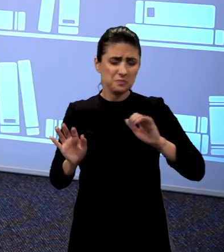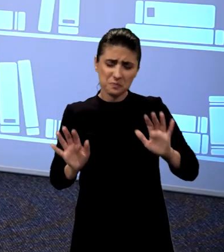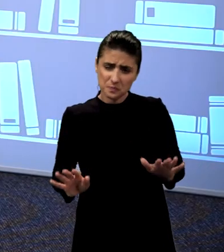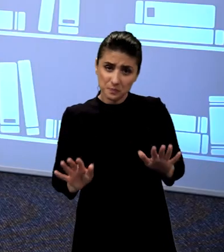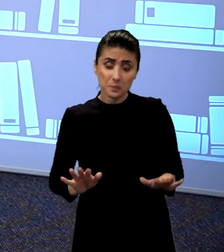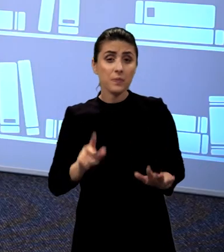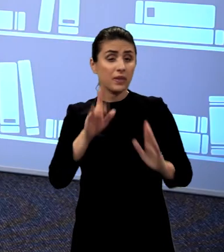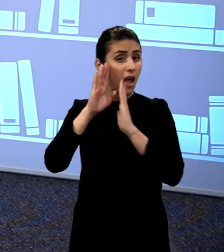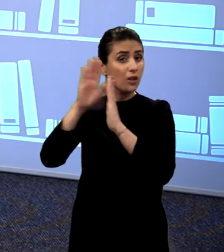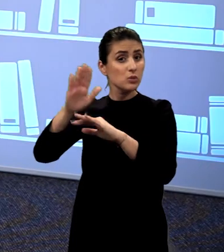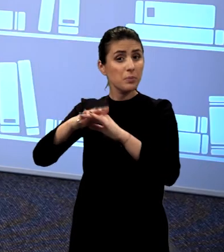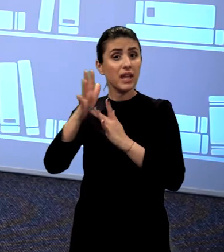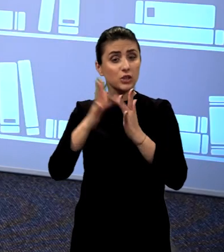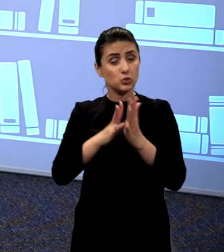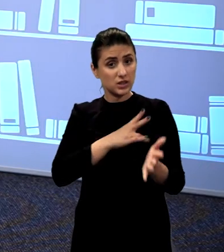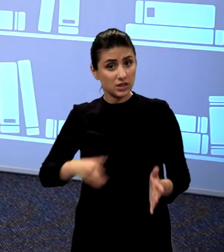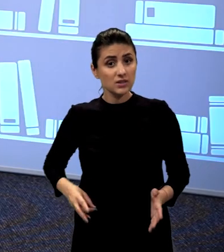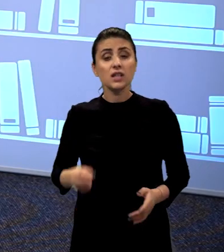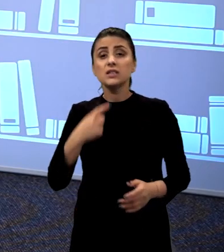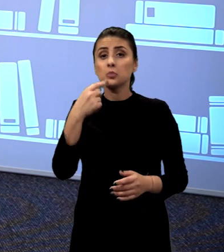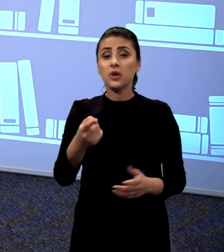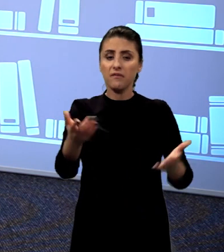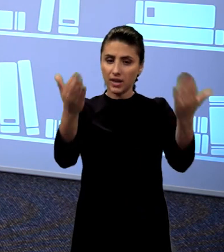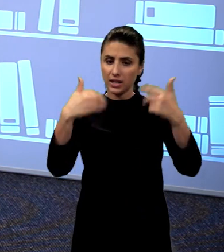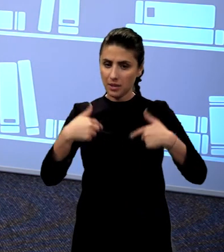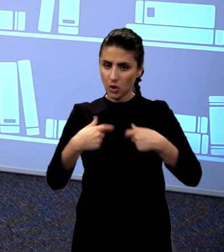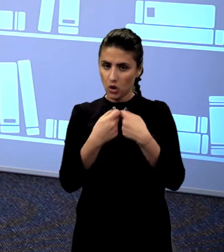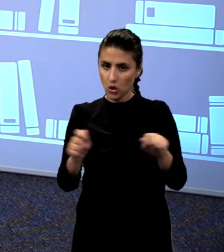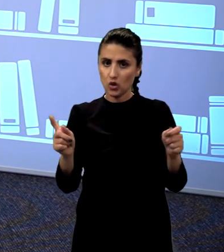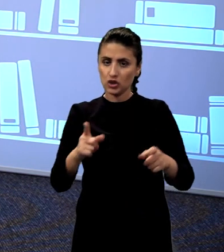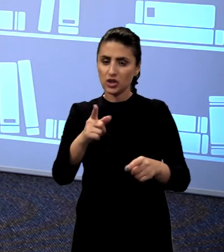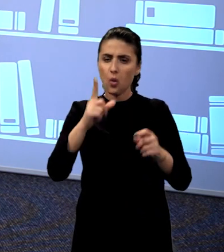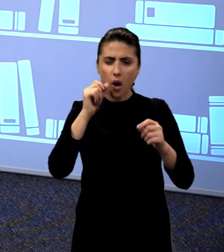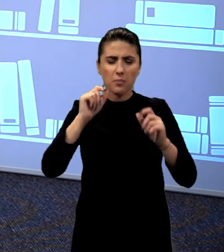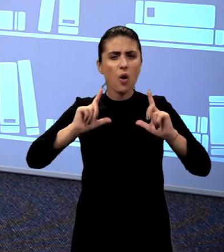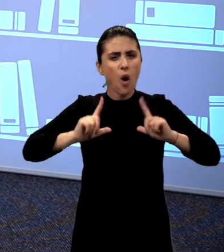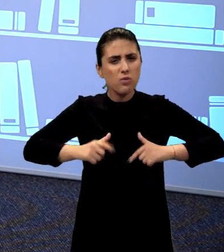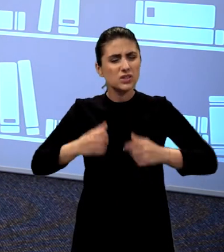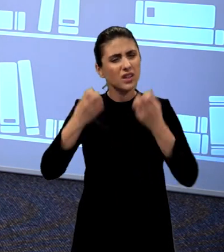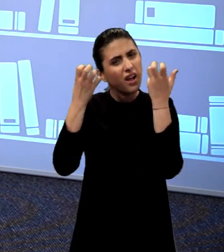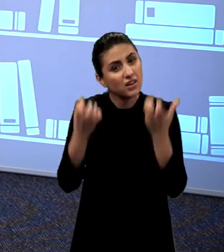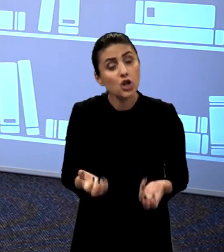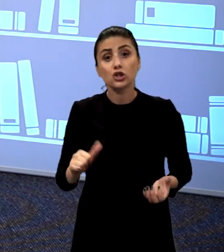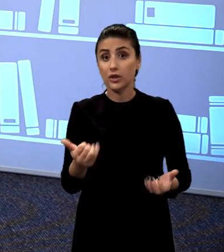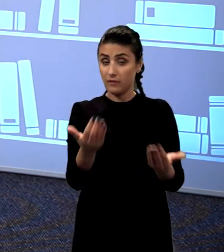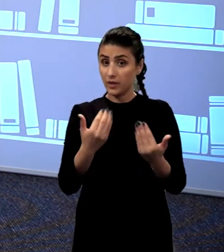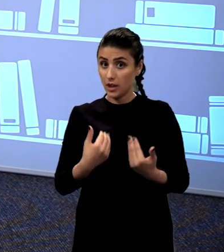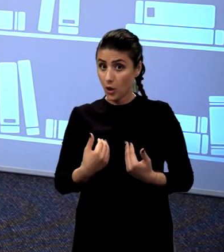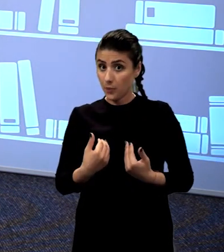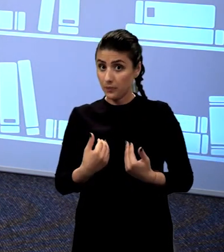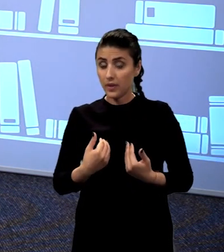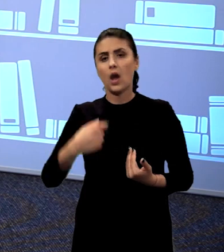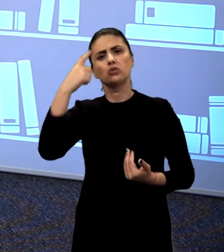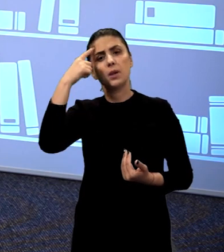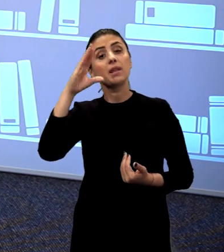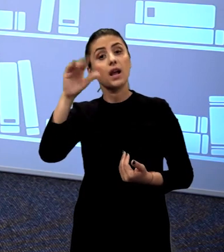Ascultă-l pe Iisus când îți spune, veniți la mine toți cei trudiți și împovărați și vino. Aduți aminte